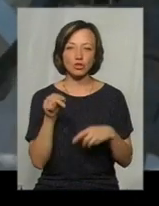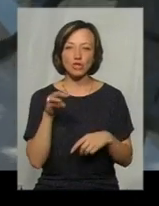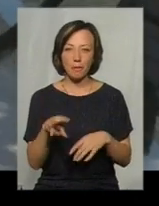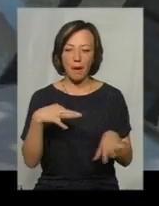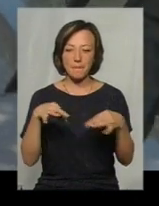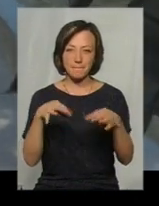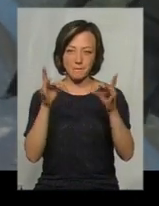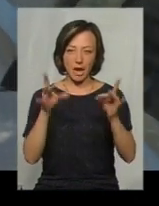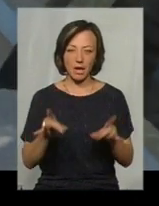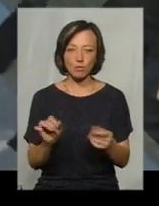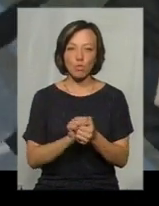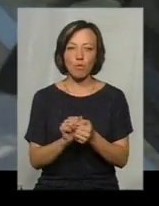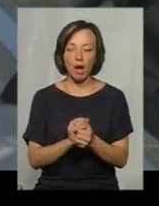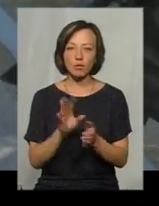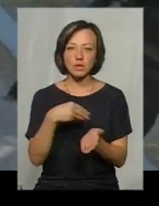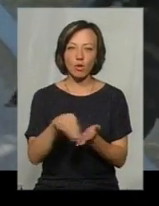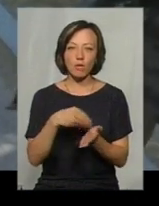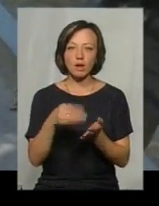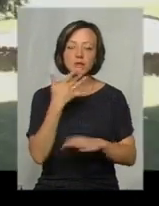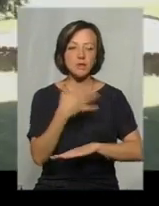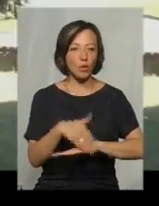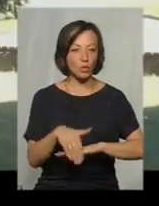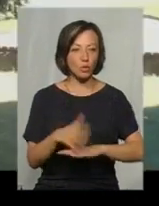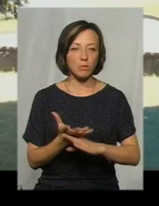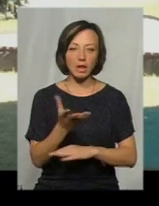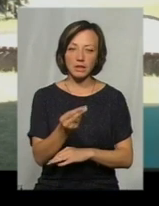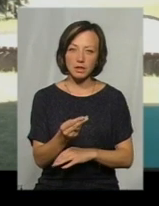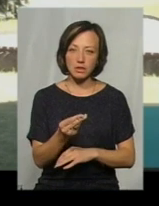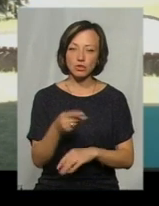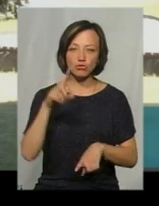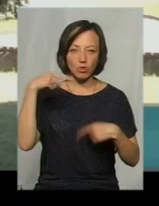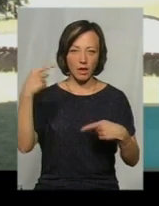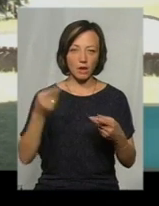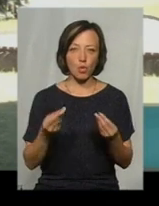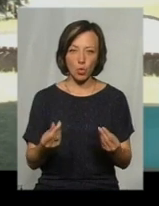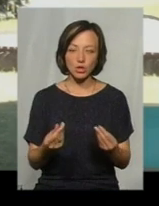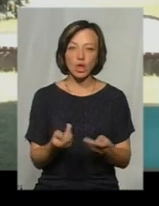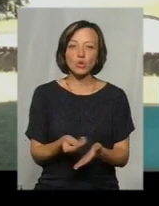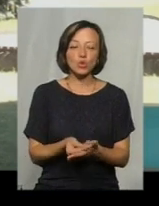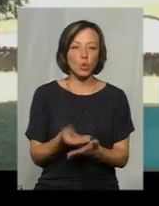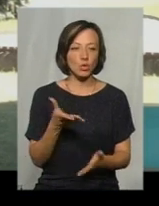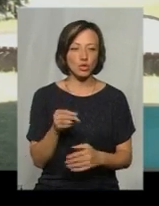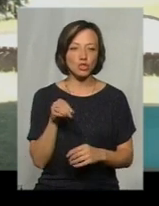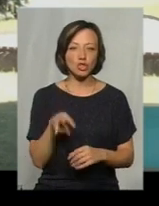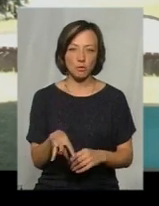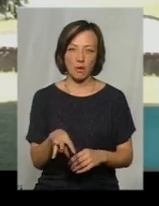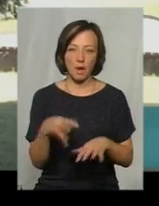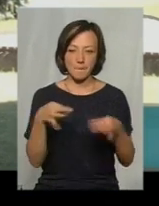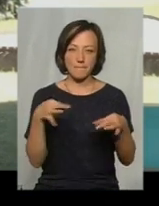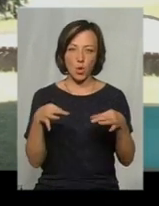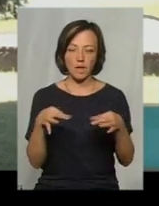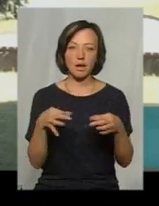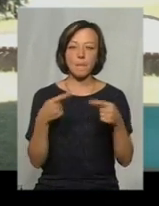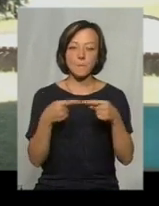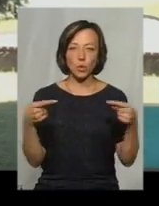поліетиленового. Бумагу ми будемо закупляти за кордоном, платити за неї шалені гроші. Вона значно дорожча, ніж поліетилен, і продукція